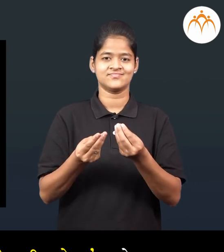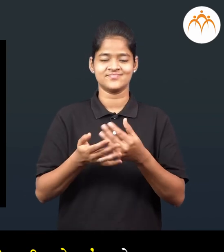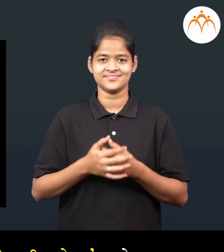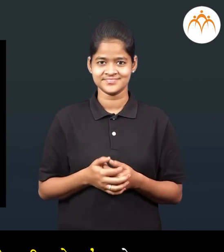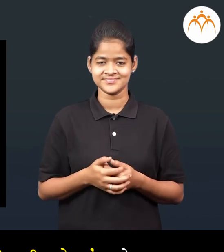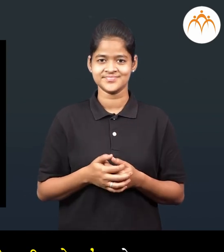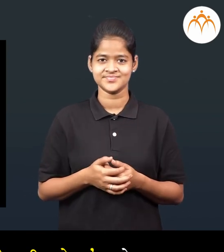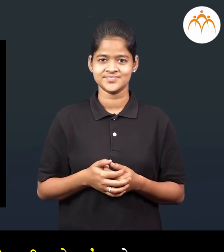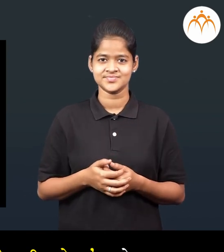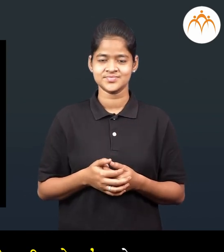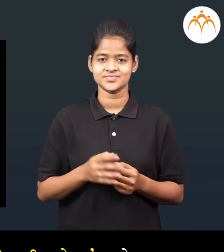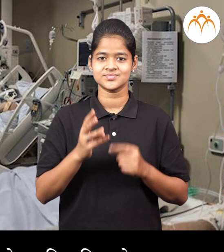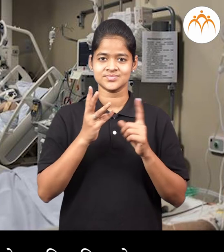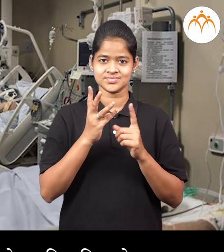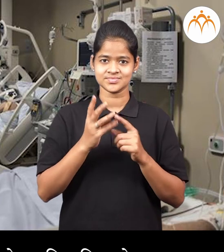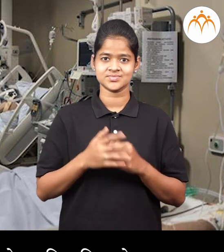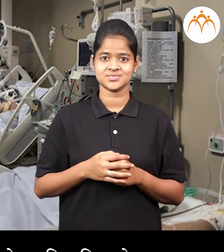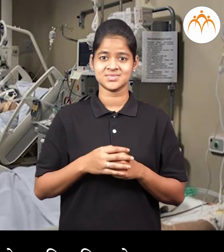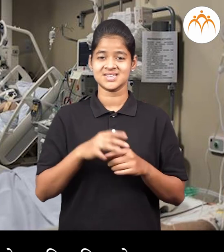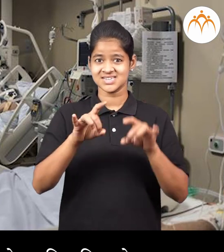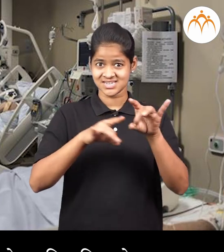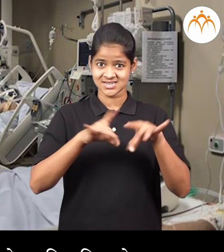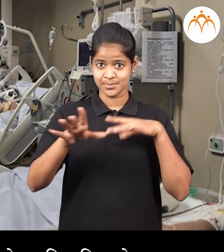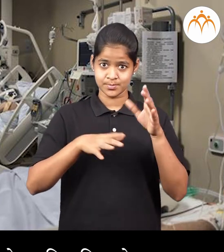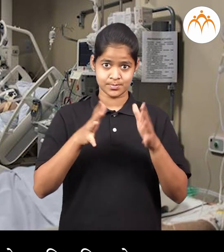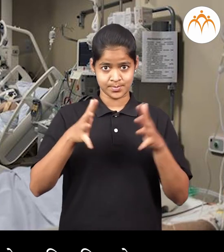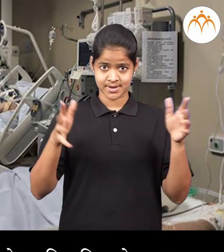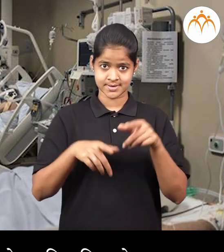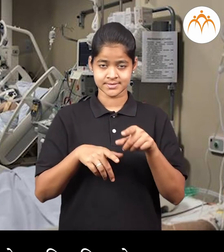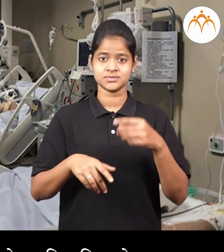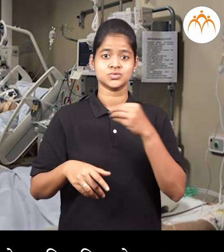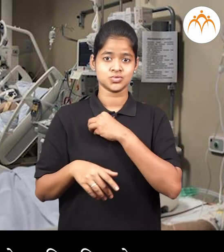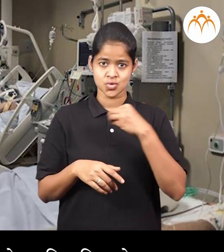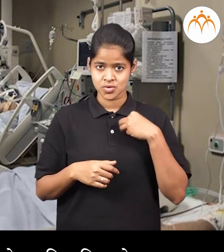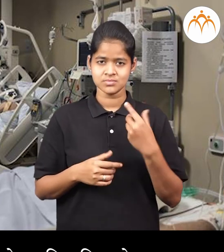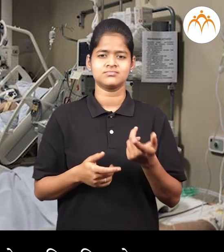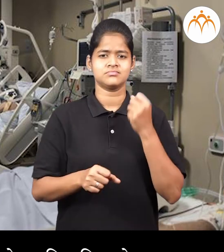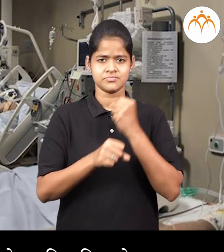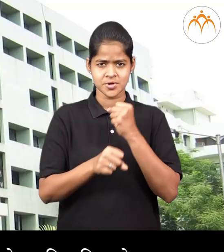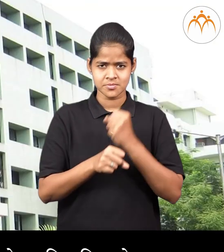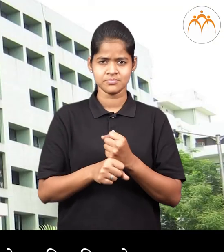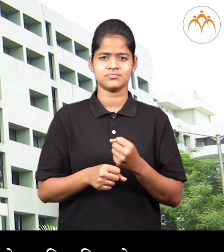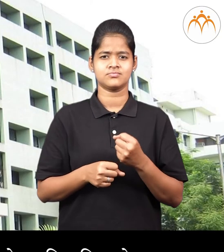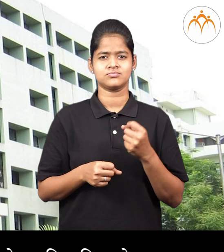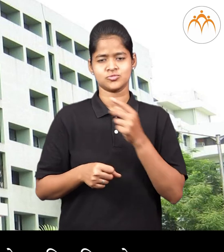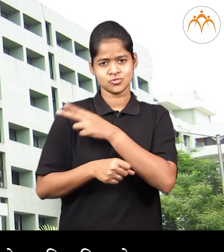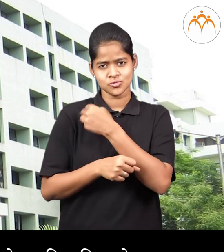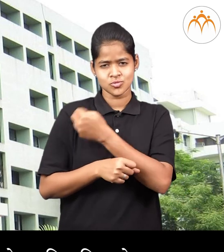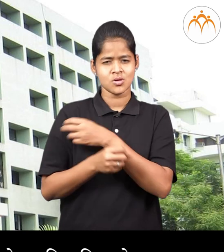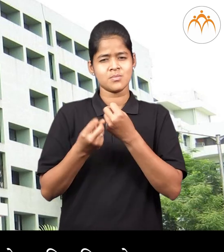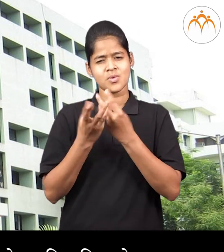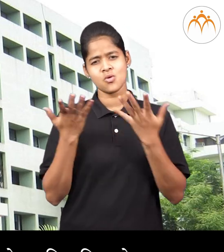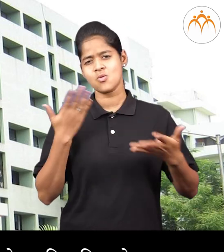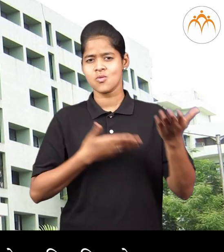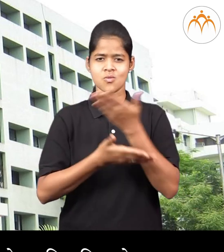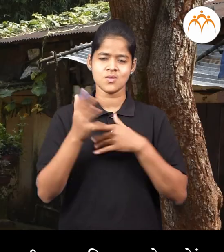आसे महं चार, मोठ्या गावान मधे डॉक्टरांचे दवा खाने आणी इस्पितले आसतात,